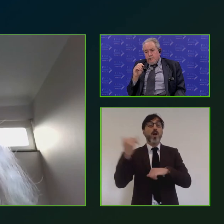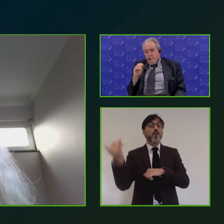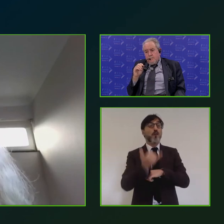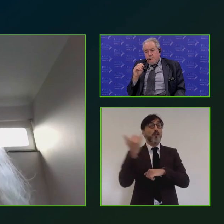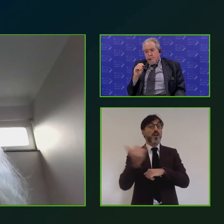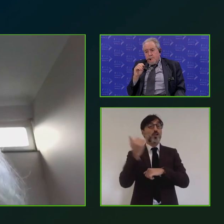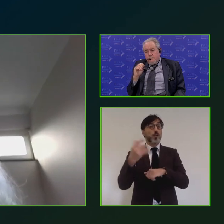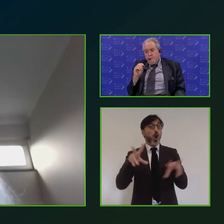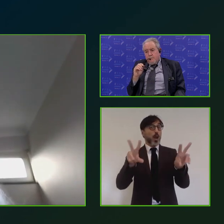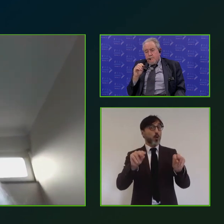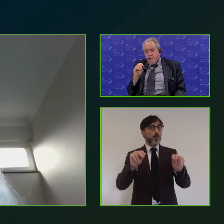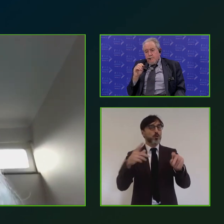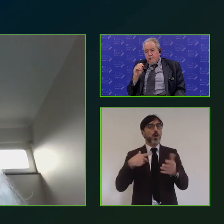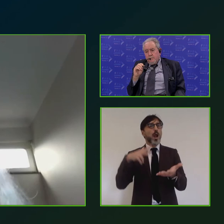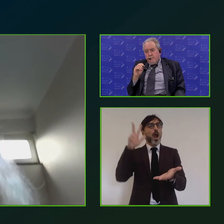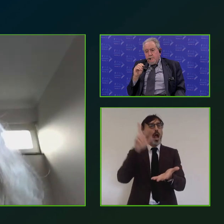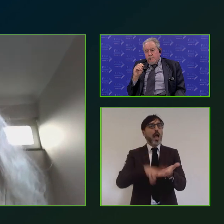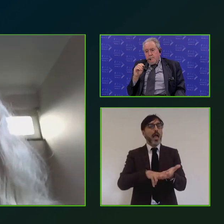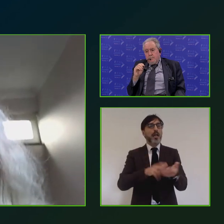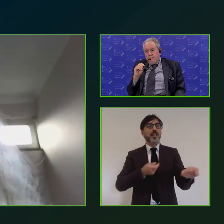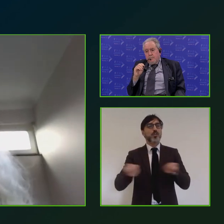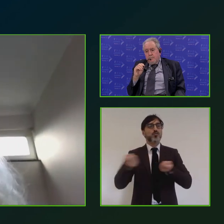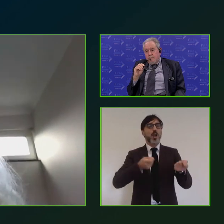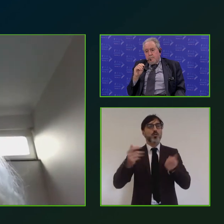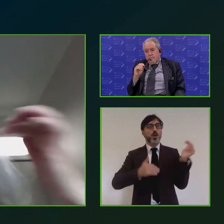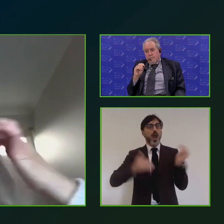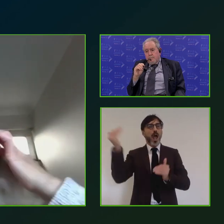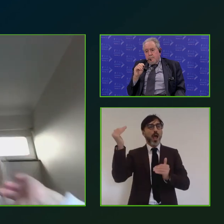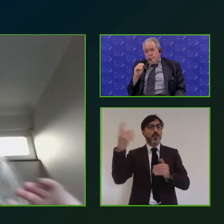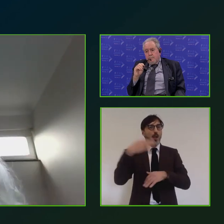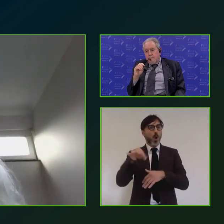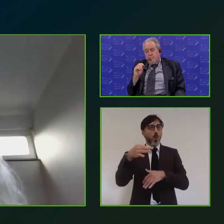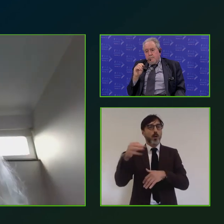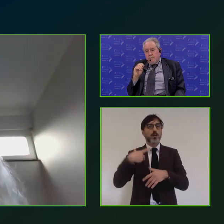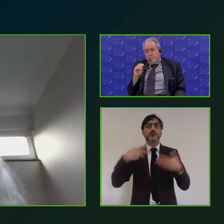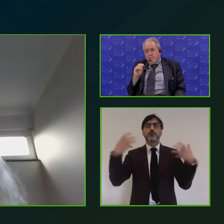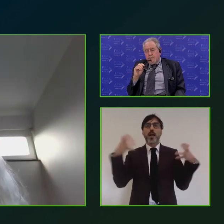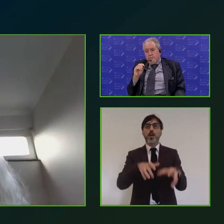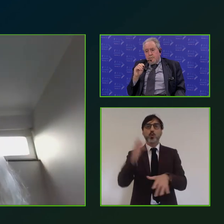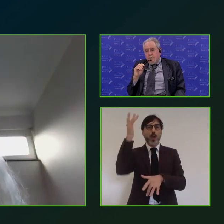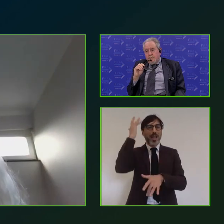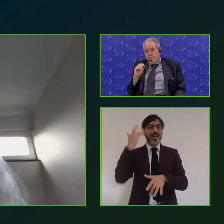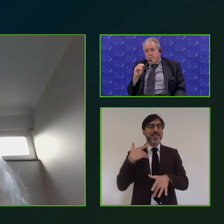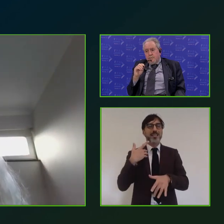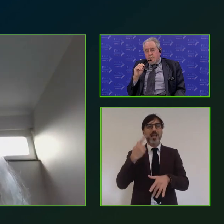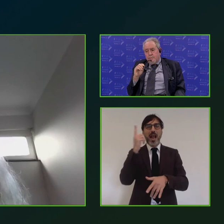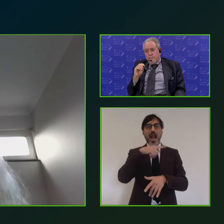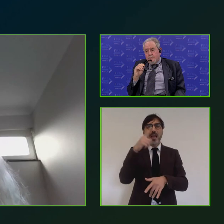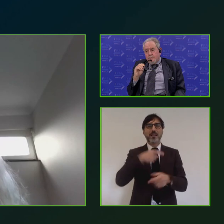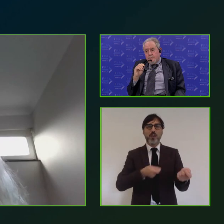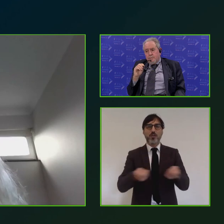'innovazione e garantire una gestione moderna di alta qualità ridurre i rischi di cattiva gestione corruzione